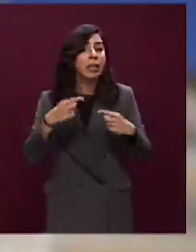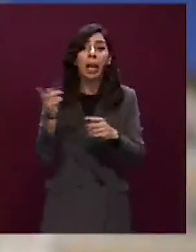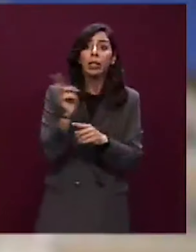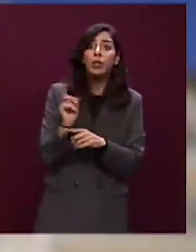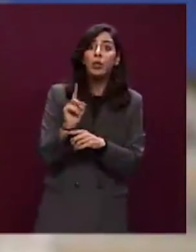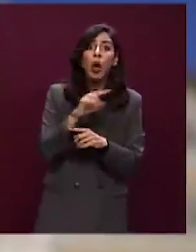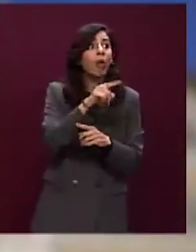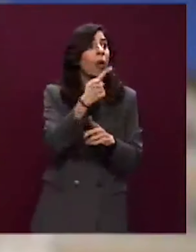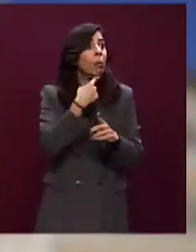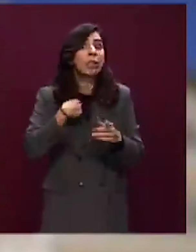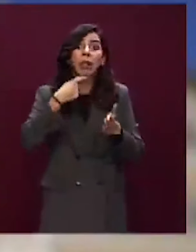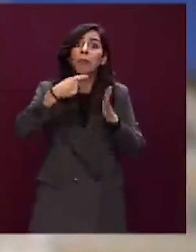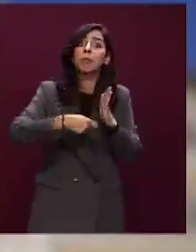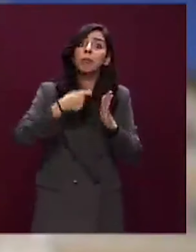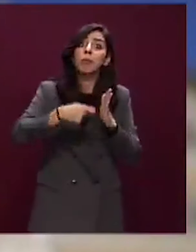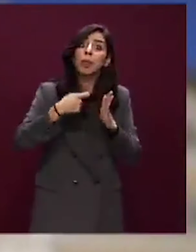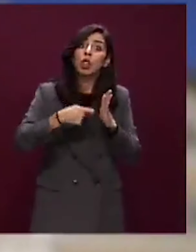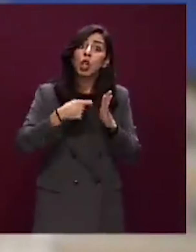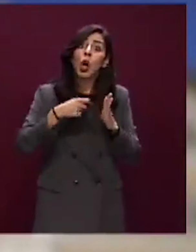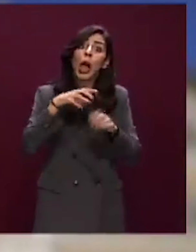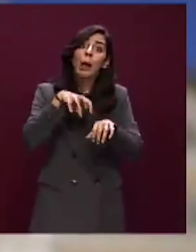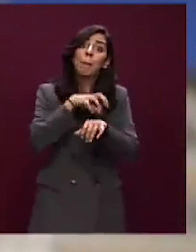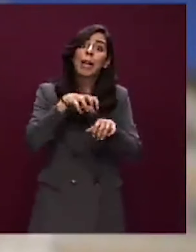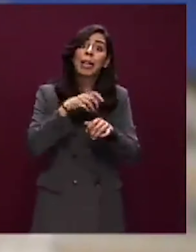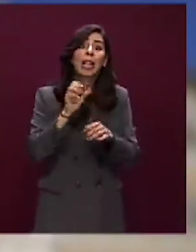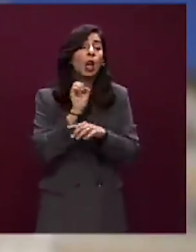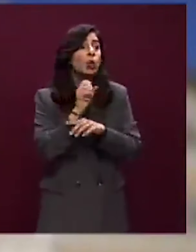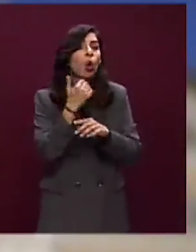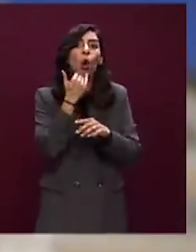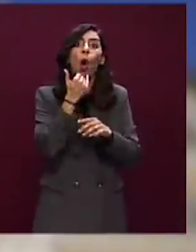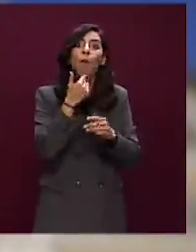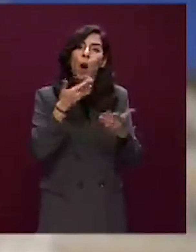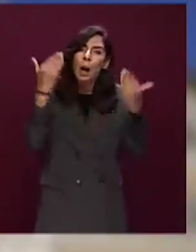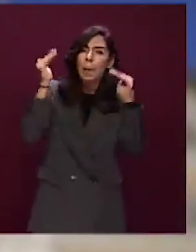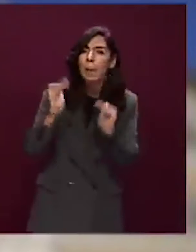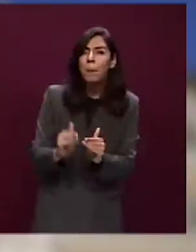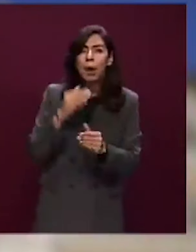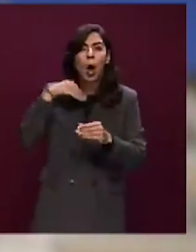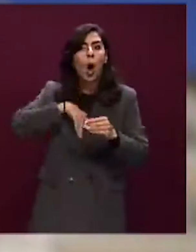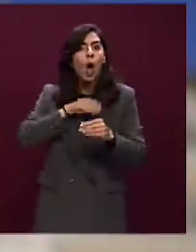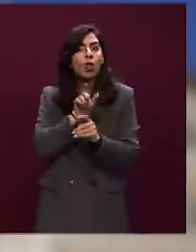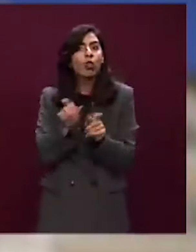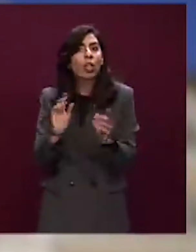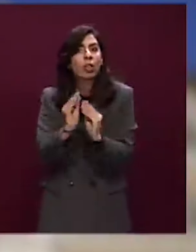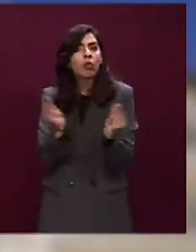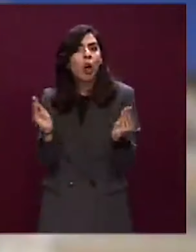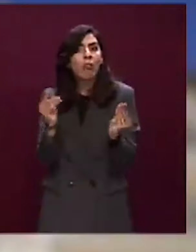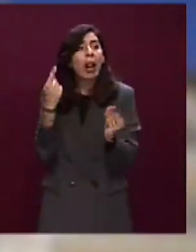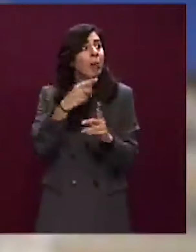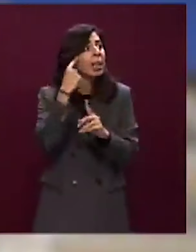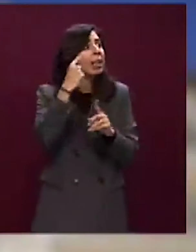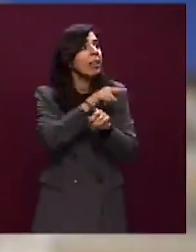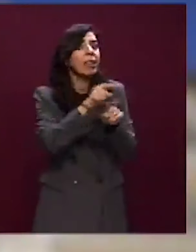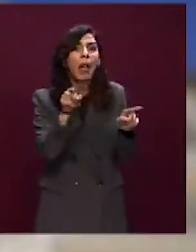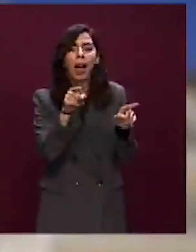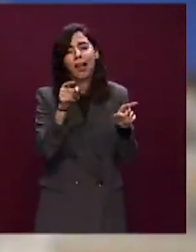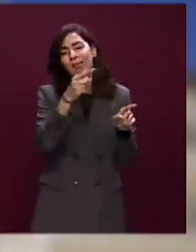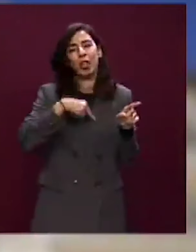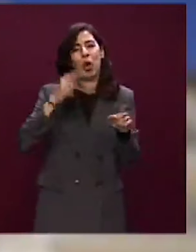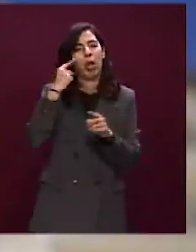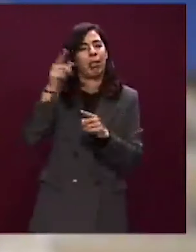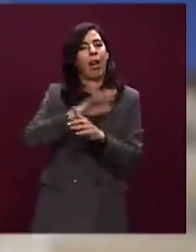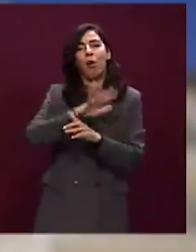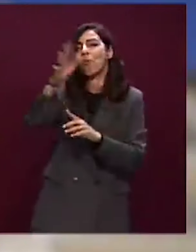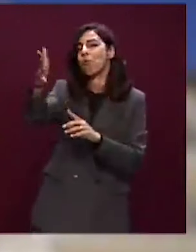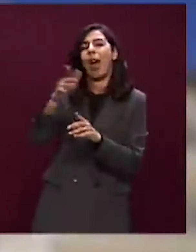non vogliono fare esattamente questo. E questa è l'idea che avete in testa. Noi abbiamo in testa tutta un'altra